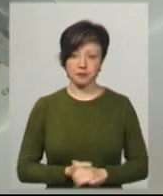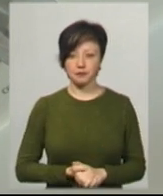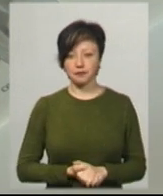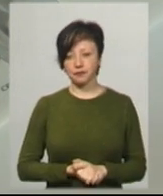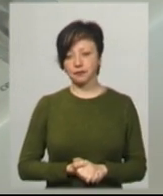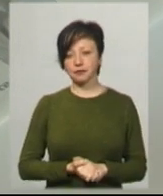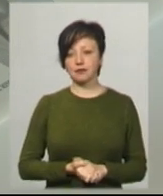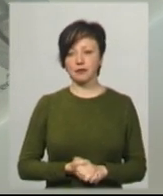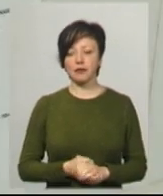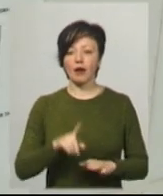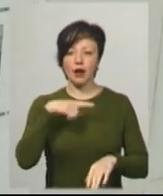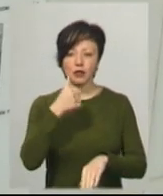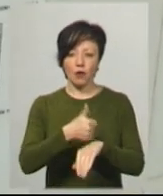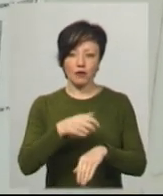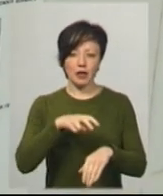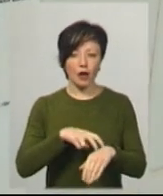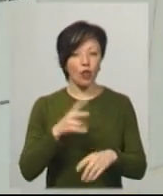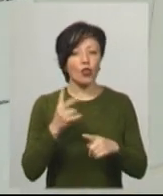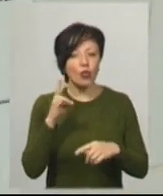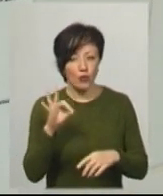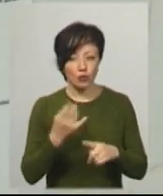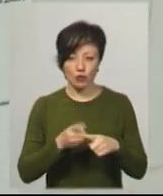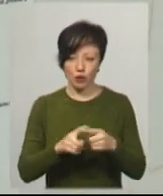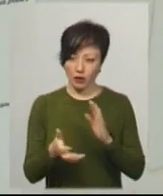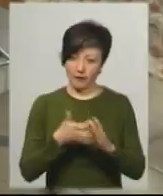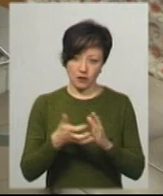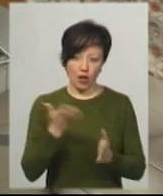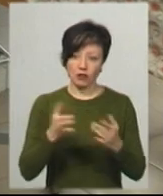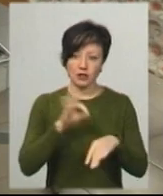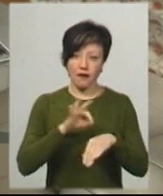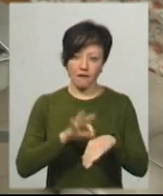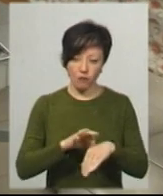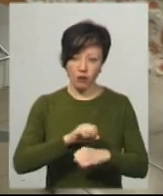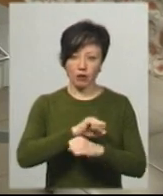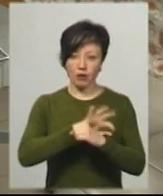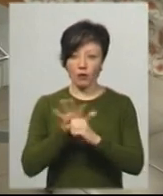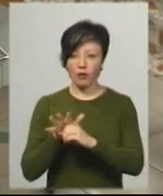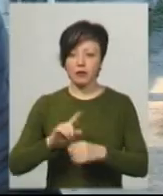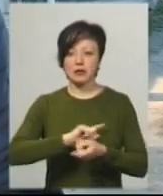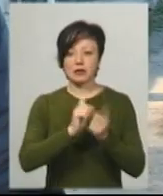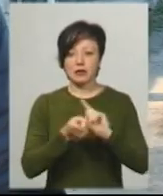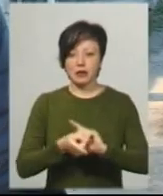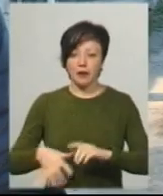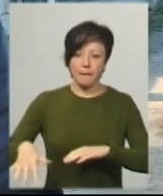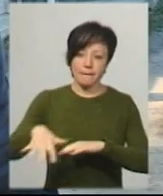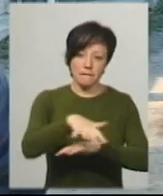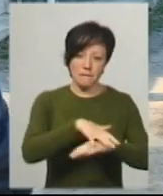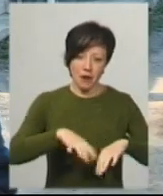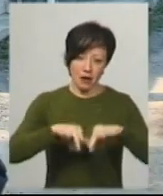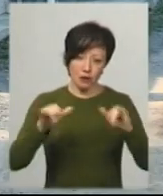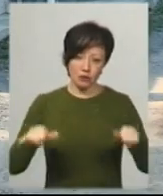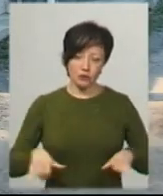Крупко. Додає, але цього усе одно не вистачатиме, якщо захворювання на COVID-19 стане масовим. Сам